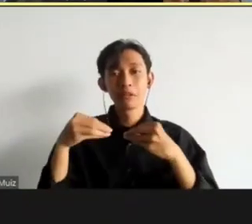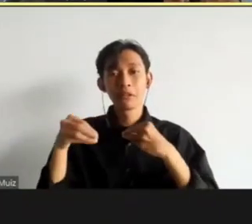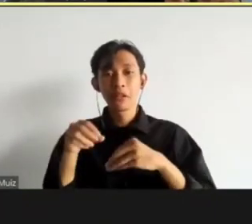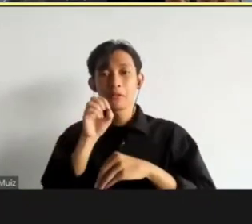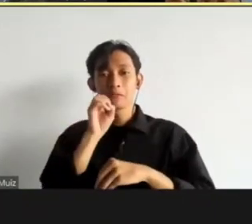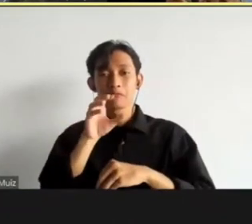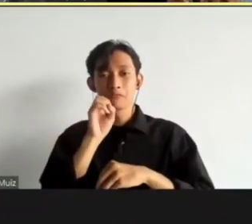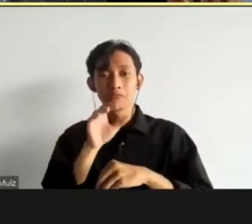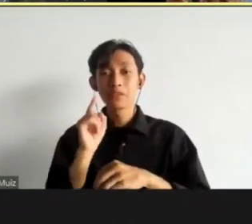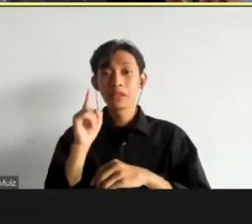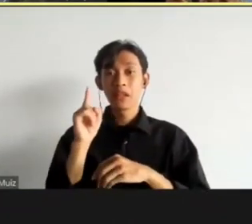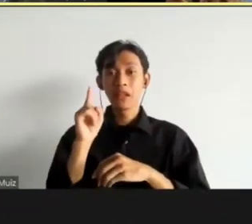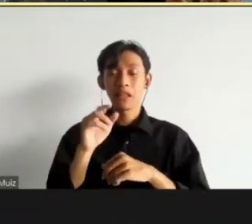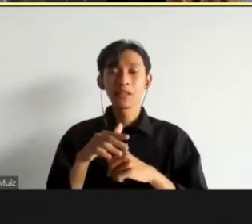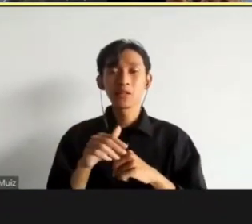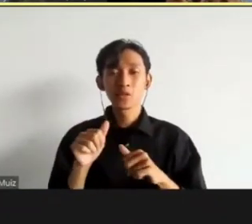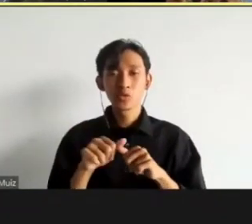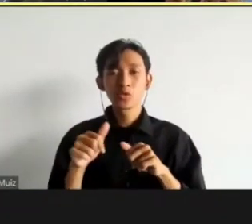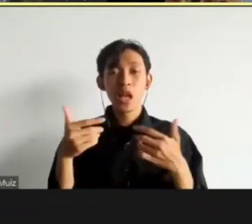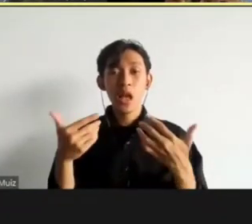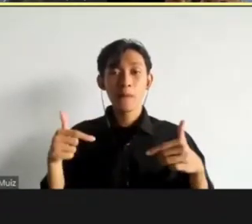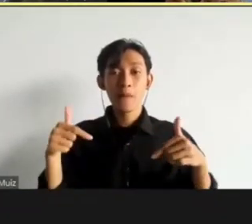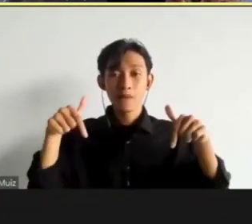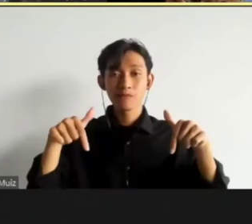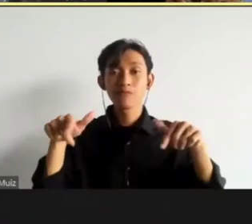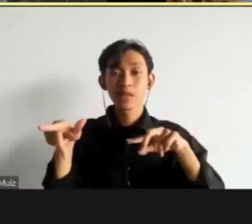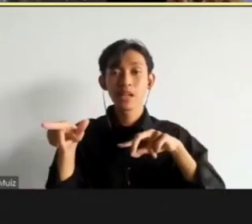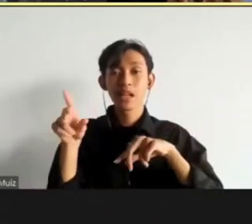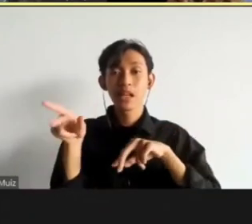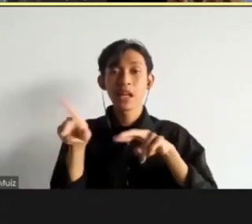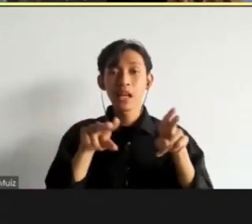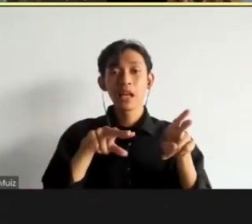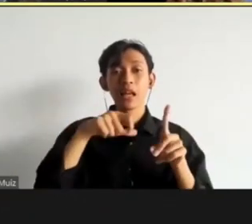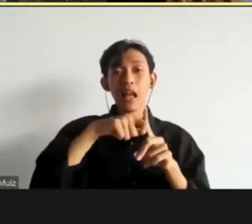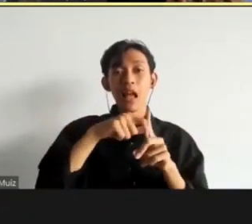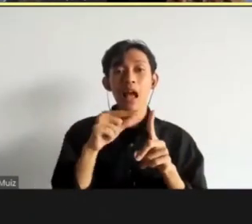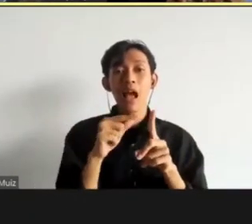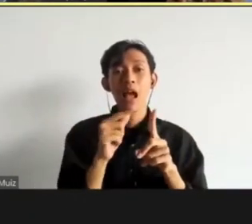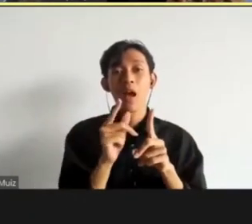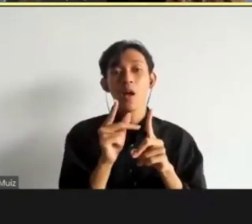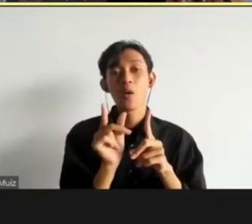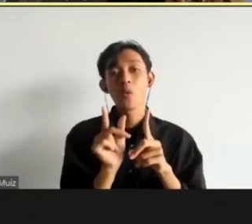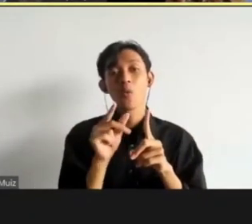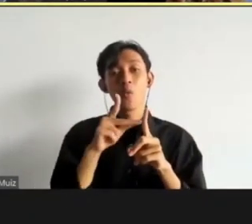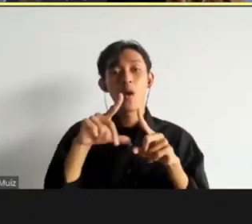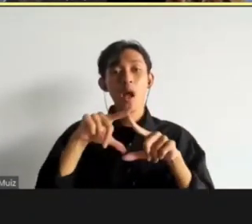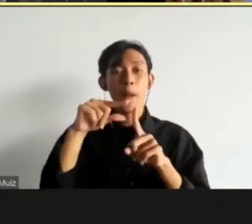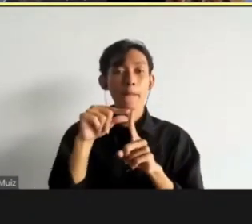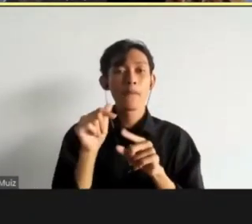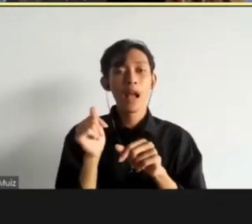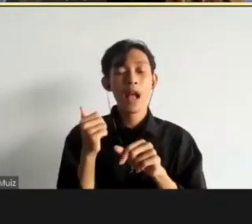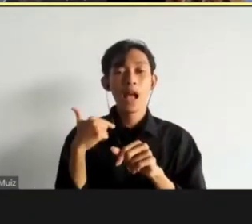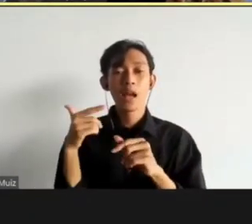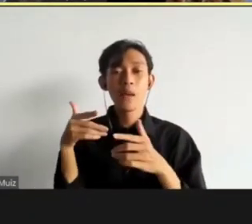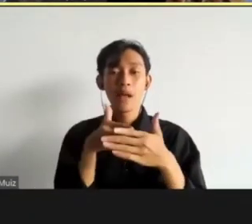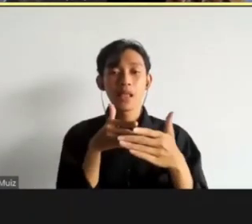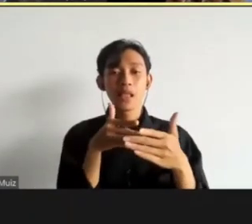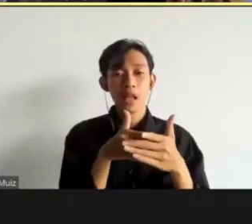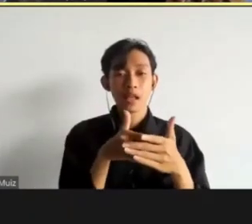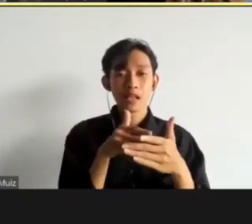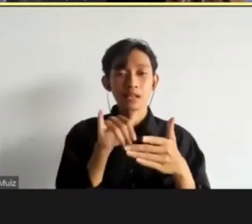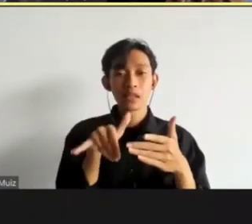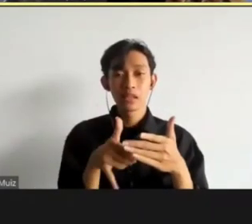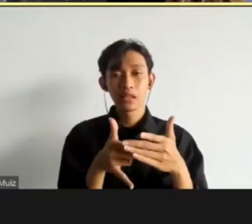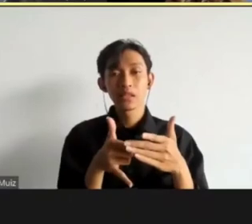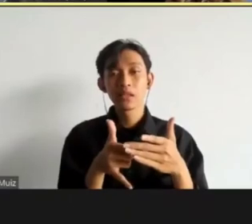sampaikan di atas dengan apa yang ada di dalam rancangan RQHB. Dalam rancangan RQHB ada pembatasan ya di mana